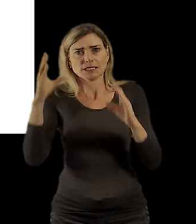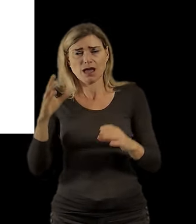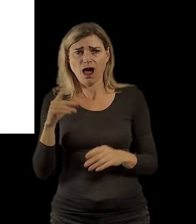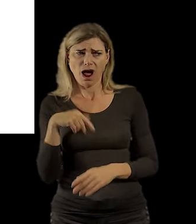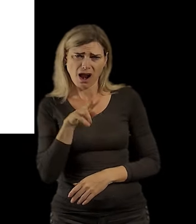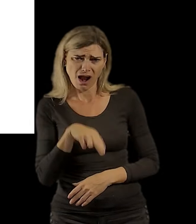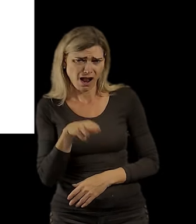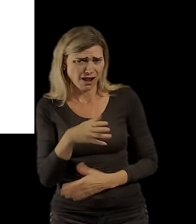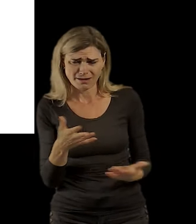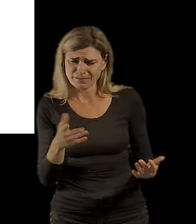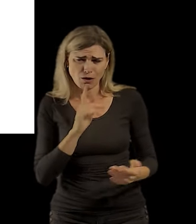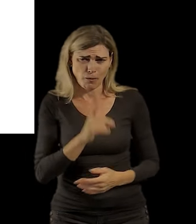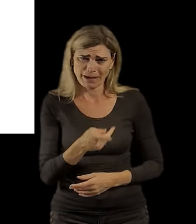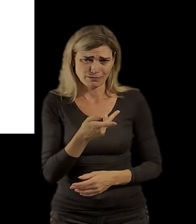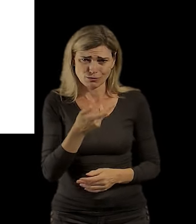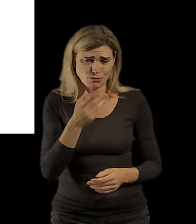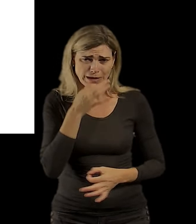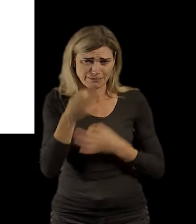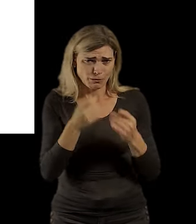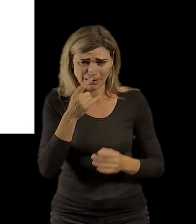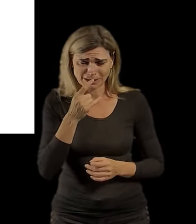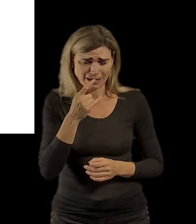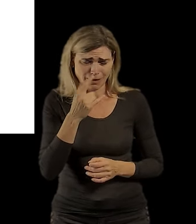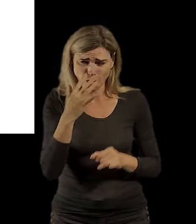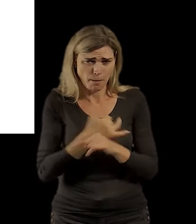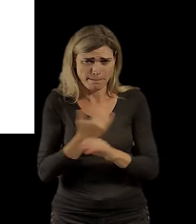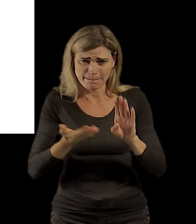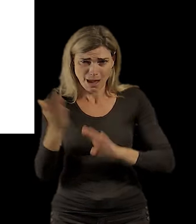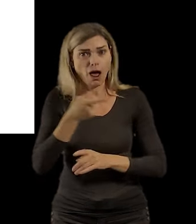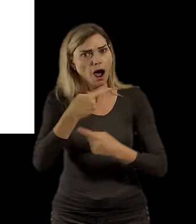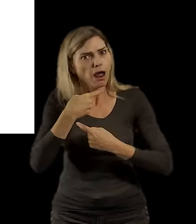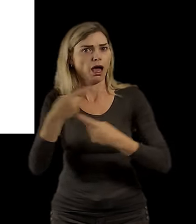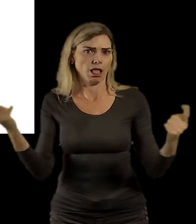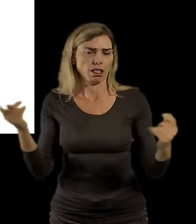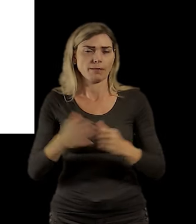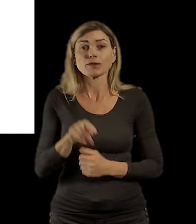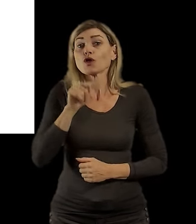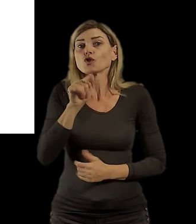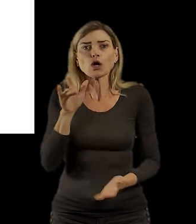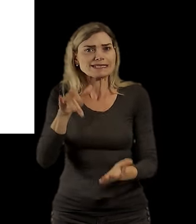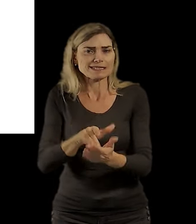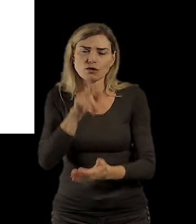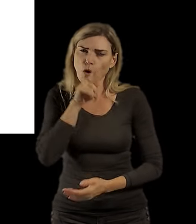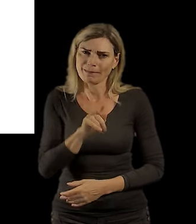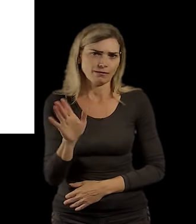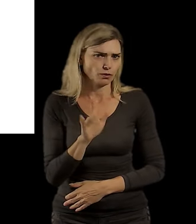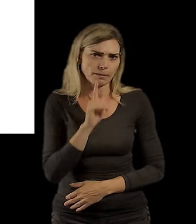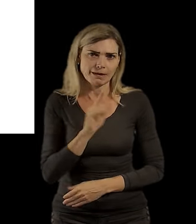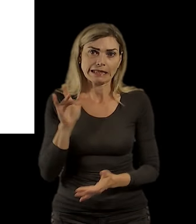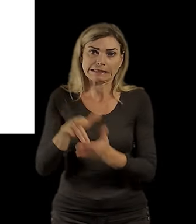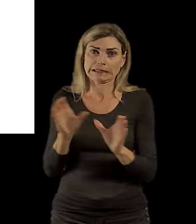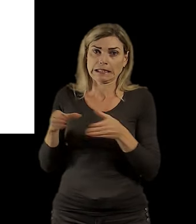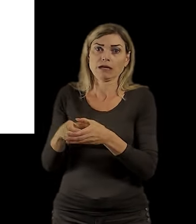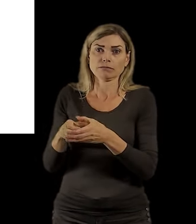skutečnosti je asi něco jiného. Takže tohleto rozhodně není pravda. Samozřejmě, 15